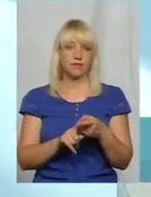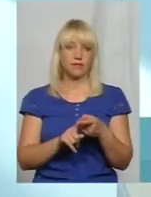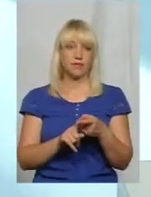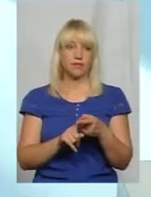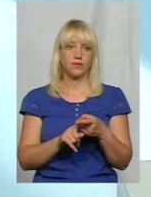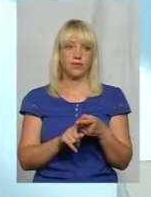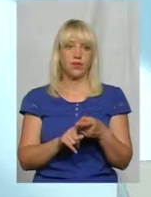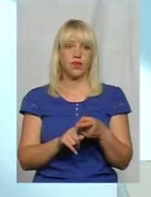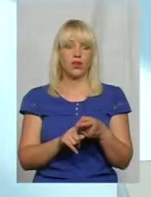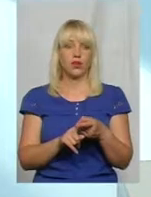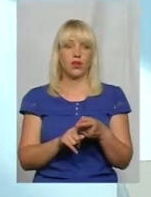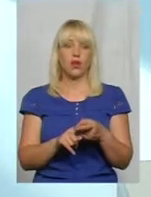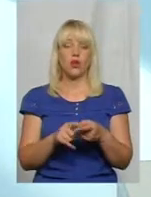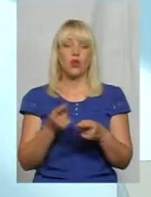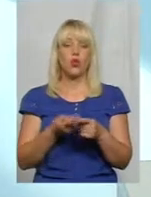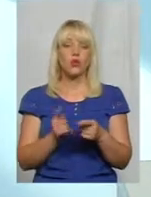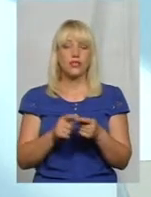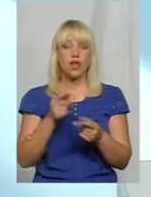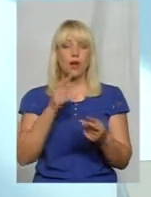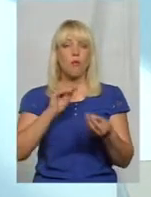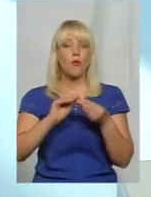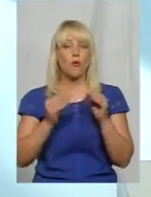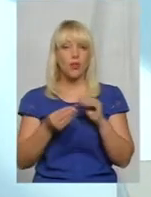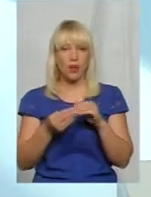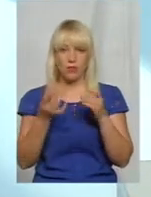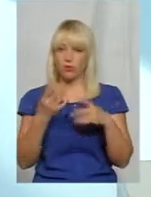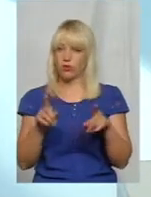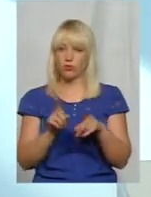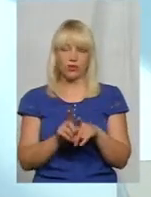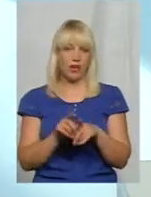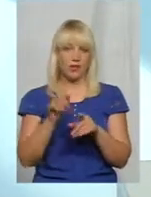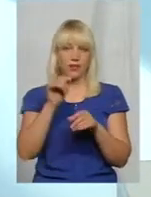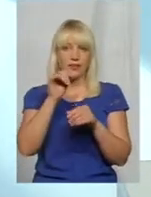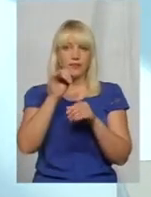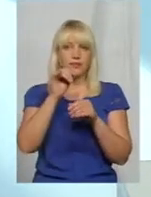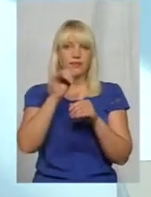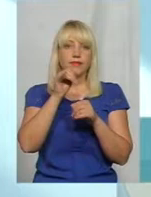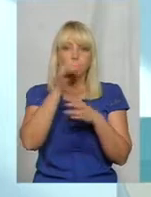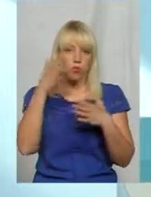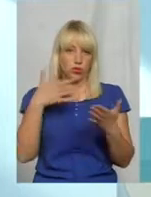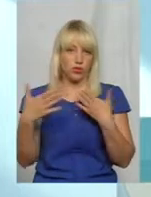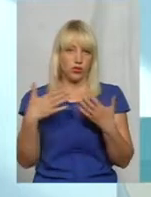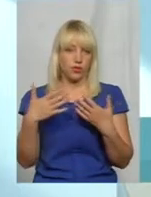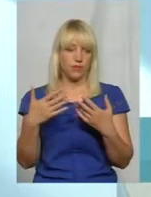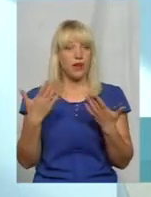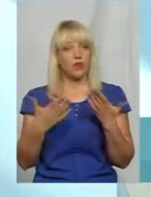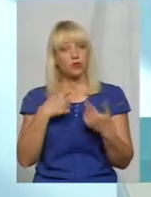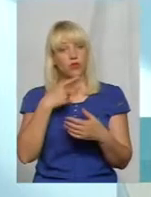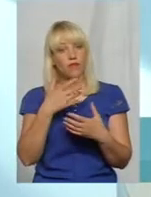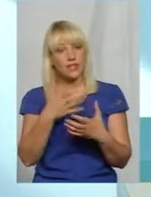цієї проблеми підійти просто так неможливо. Тому що, якщо взяти